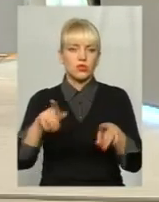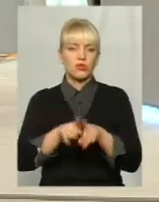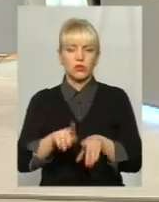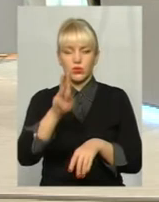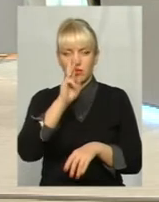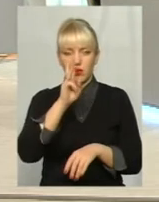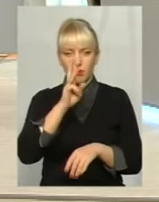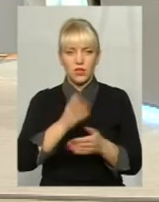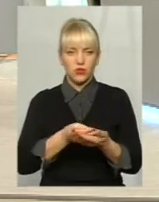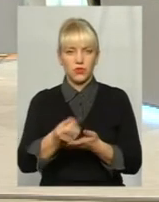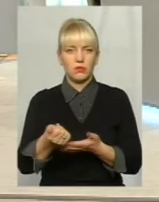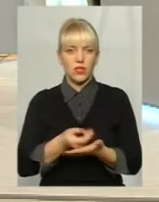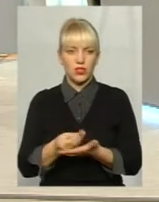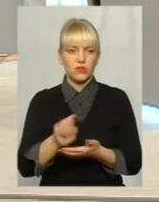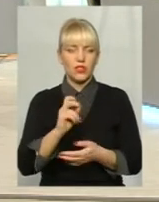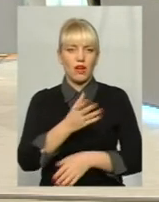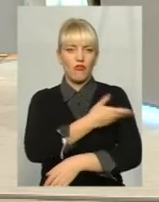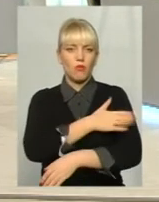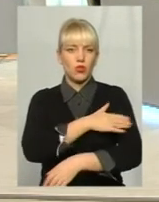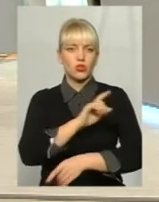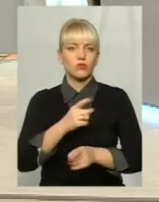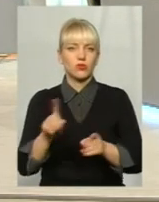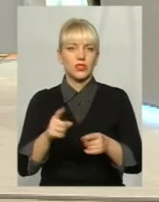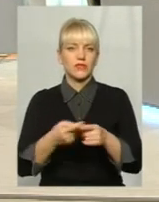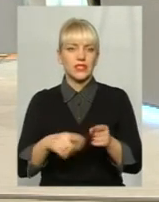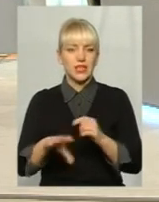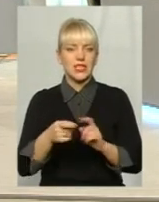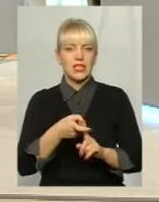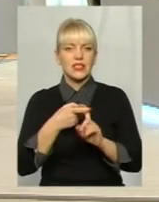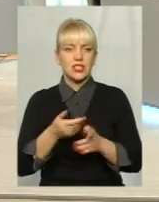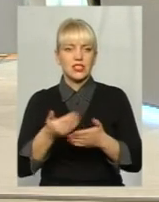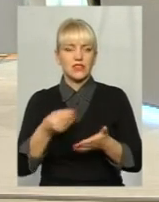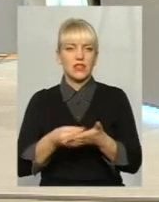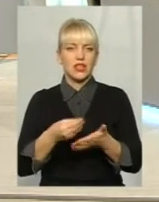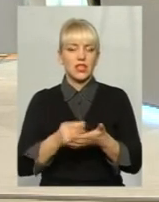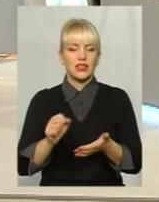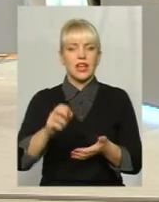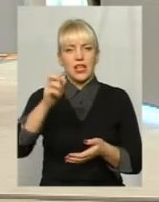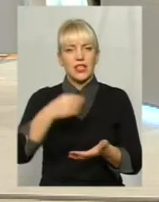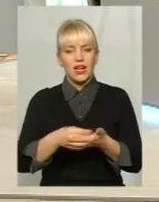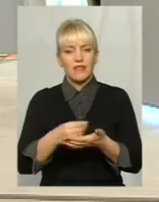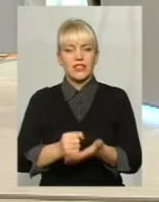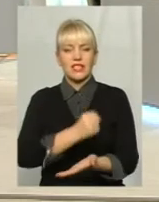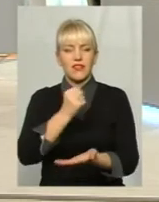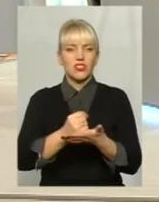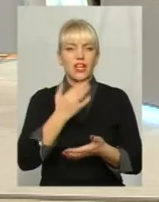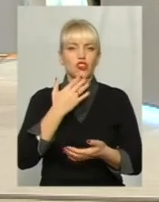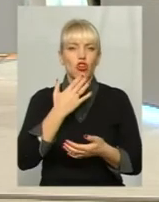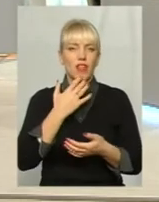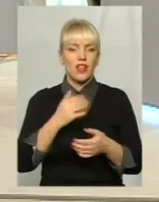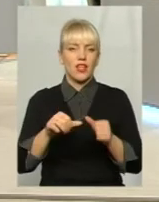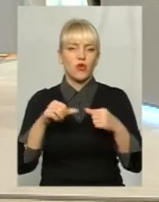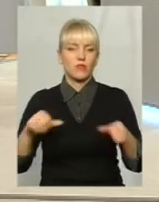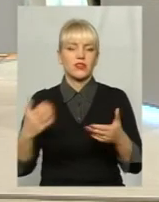плати виплачувати, як в Польщі, тому що це все залежить від тарифу. Тарифи затверджує Національна комісія, якщо взяти водоканал, чи